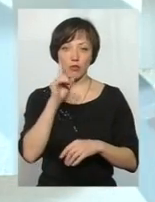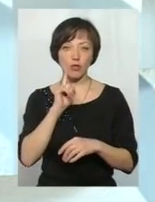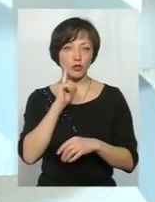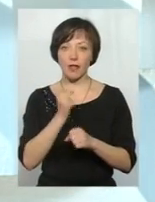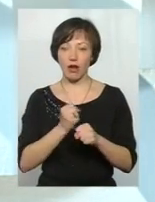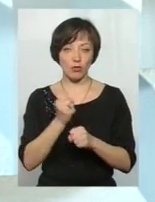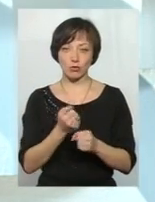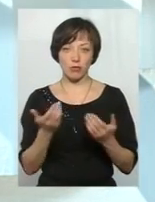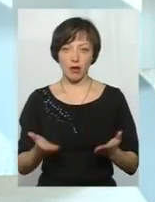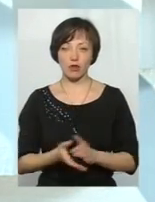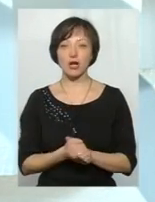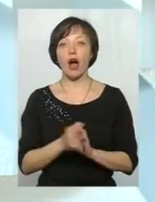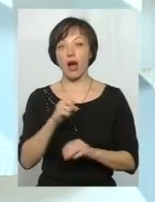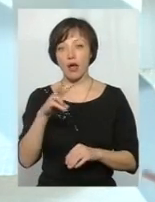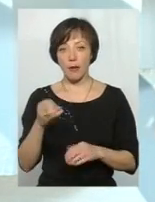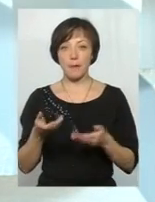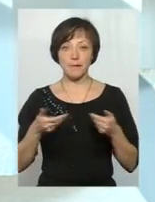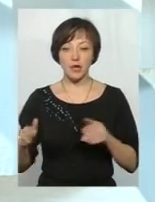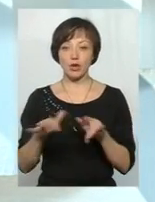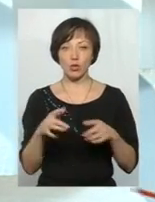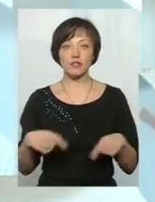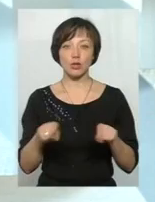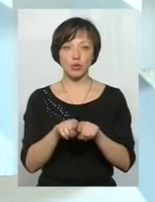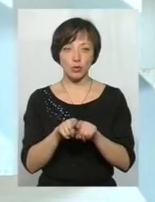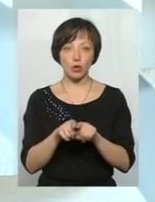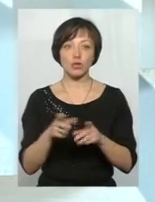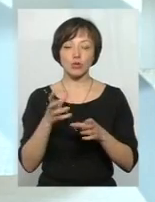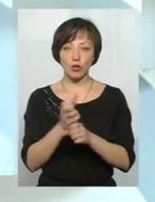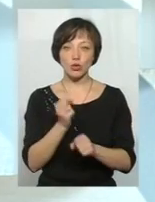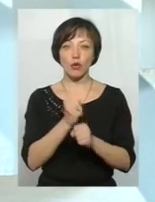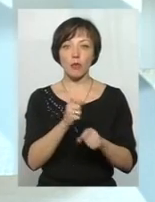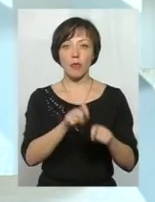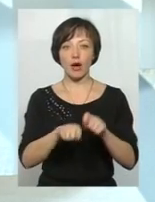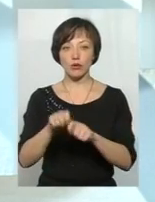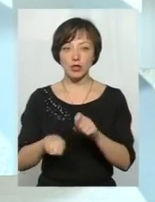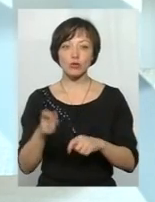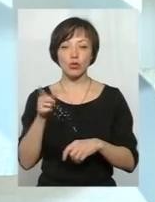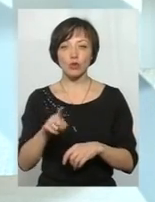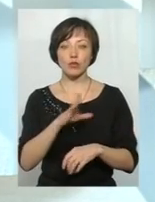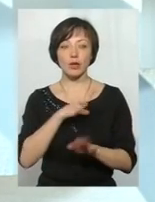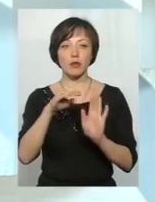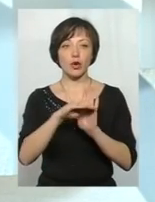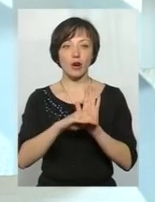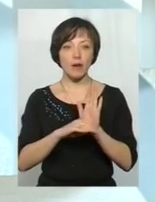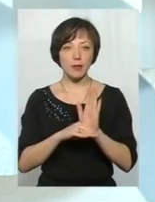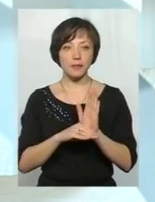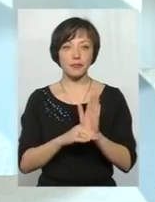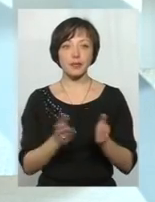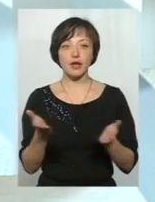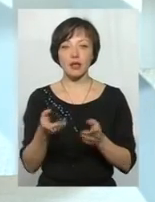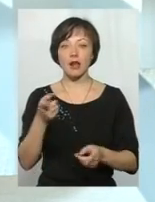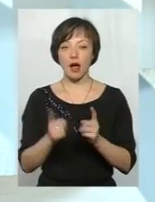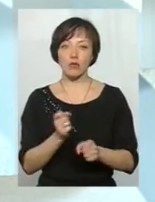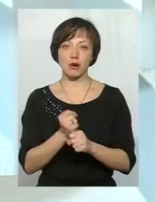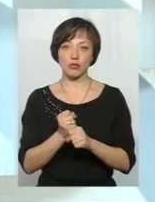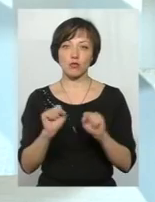не розробляються. Але ми рухаємося, все одно скорочуємо, робимо аудит до того, щоб були ті програми, які реально